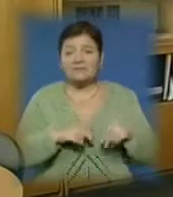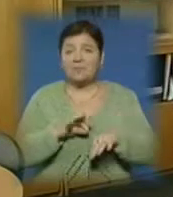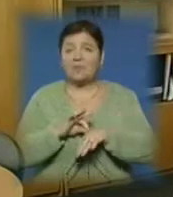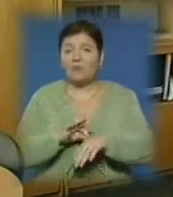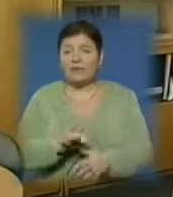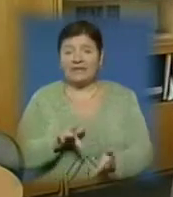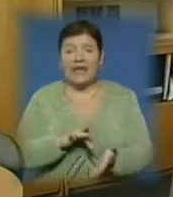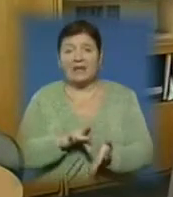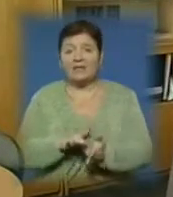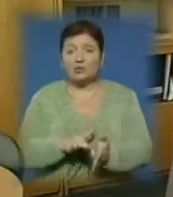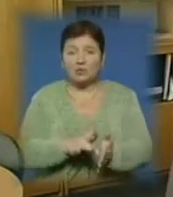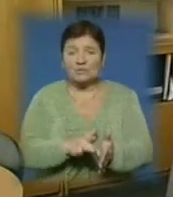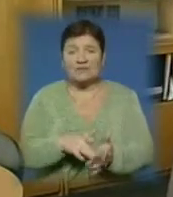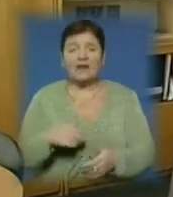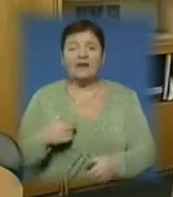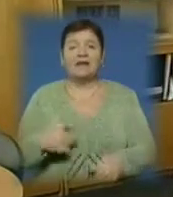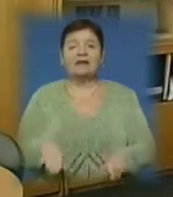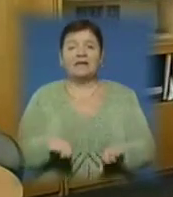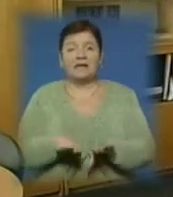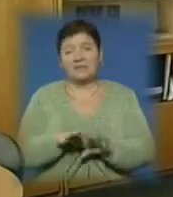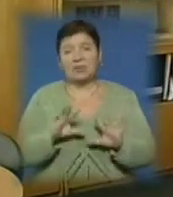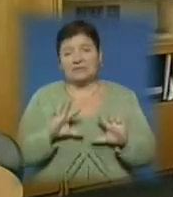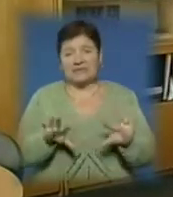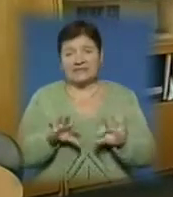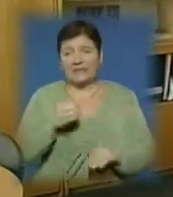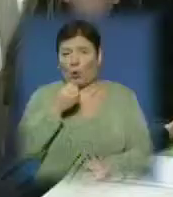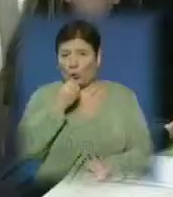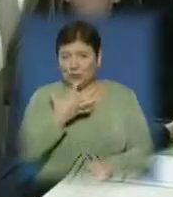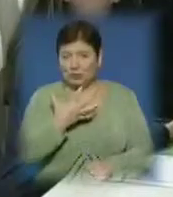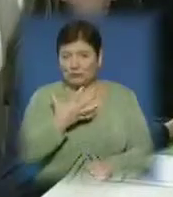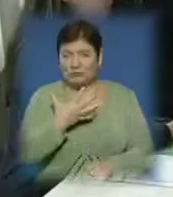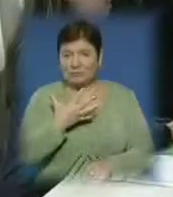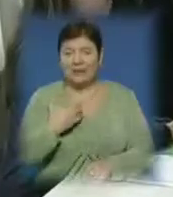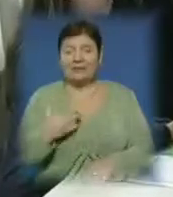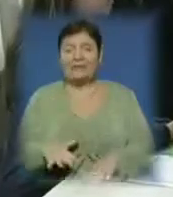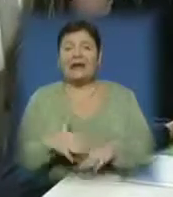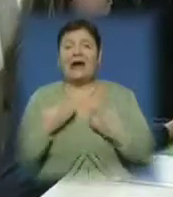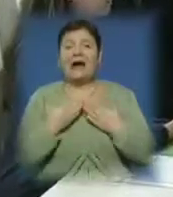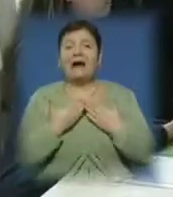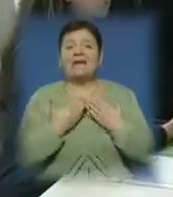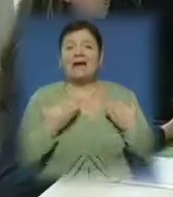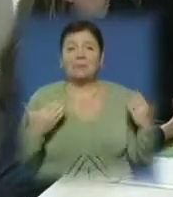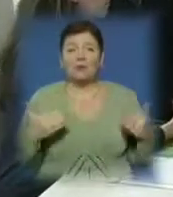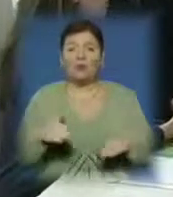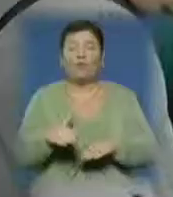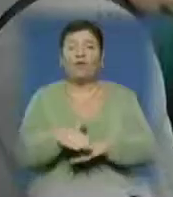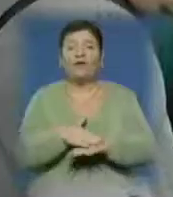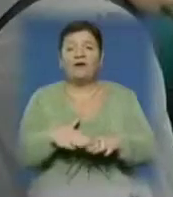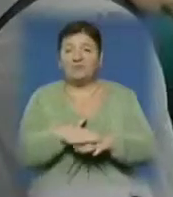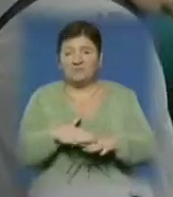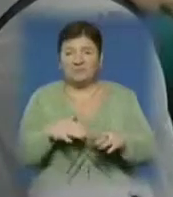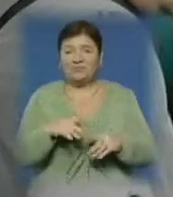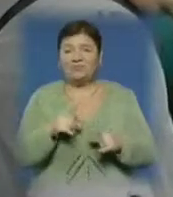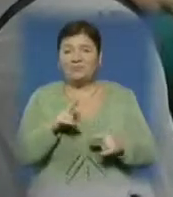екскурсії, мови праці несловно, я можу сказати, хороще. На ярмарку вакансії знайомлять із наявними вільними місцями,